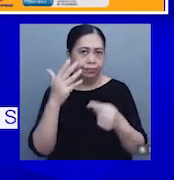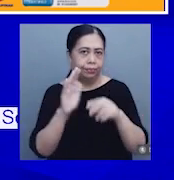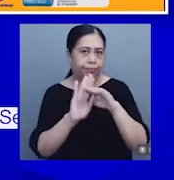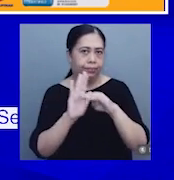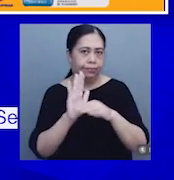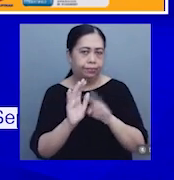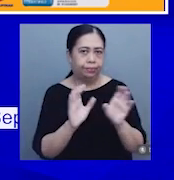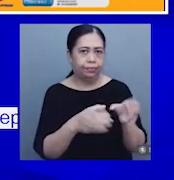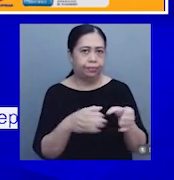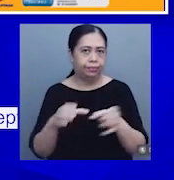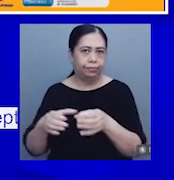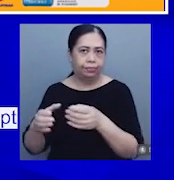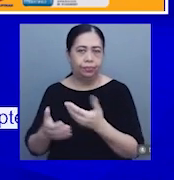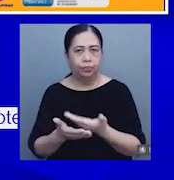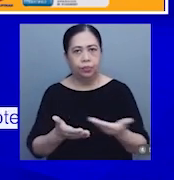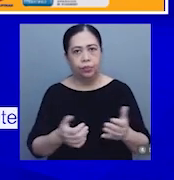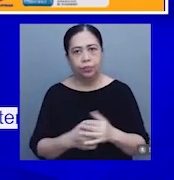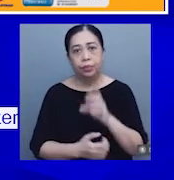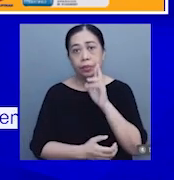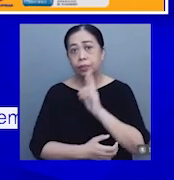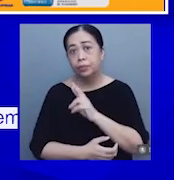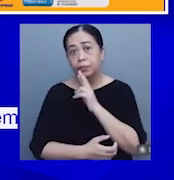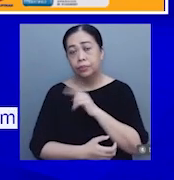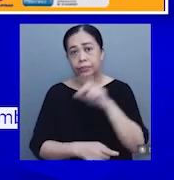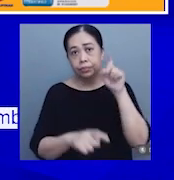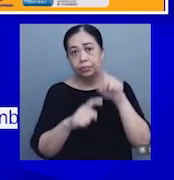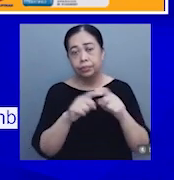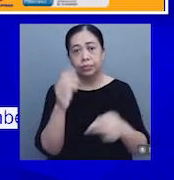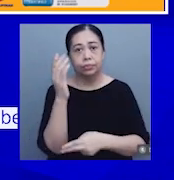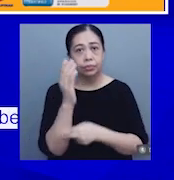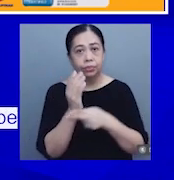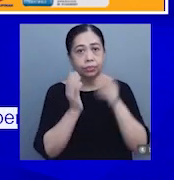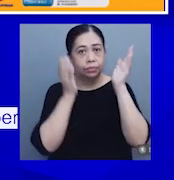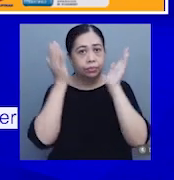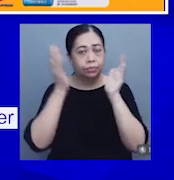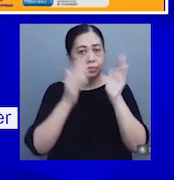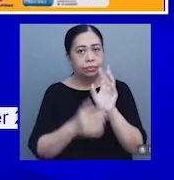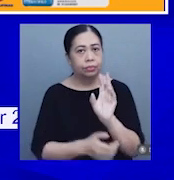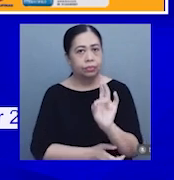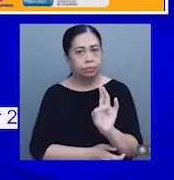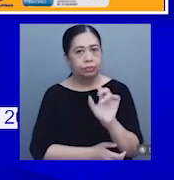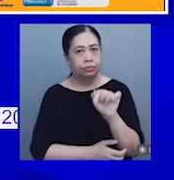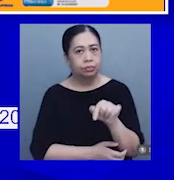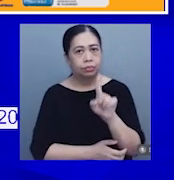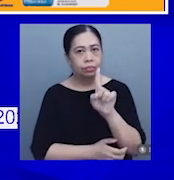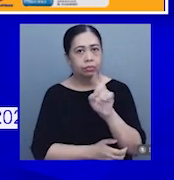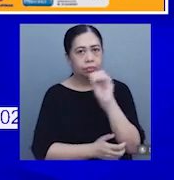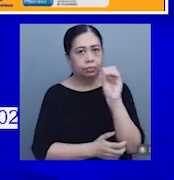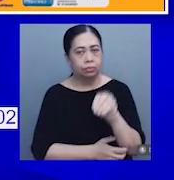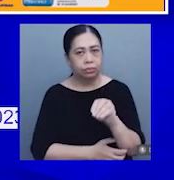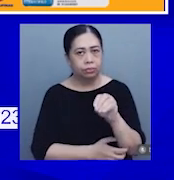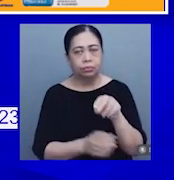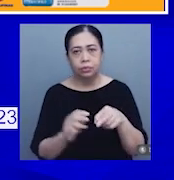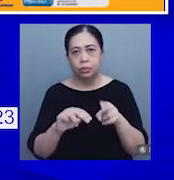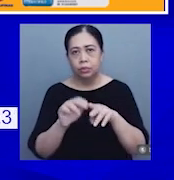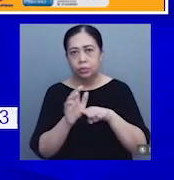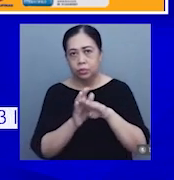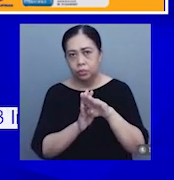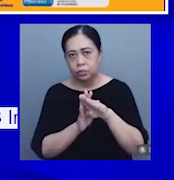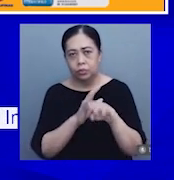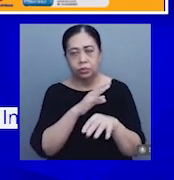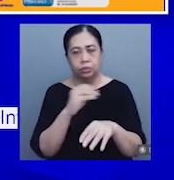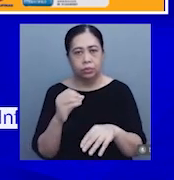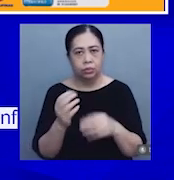commodity groups. Restaurants and accommodation services na may 7.1% inflation. at